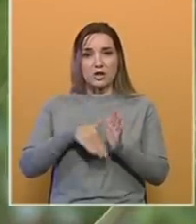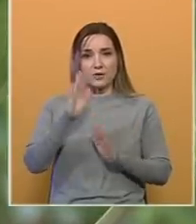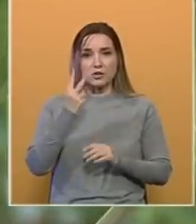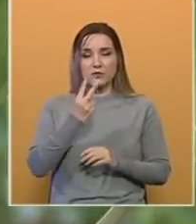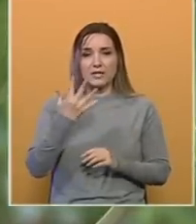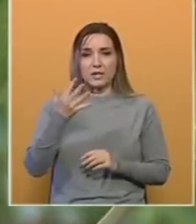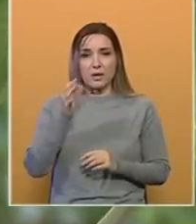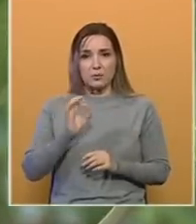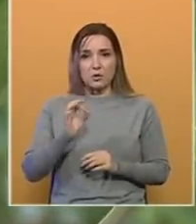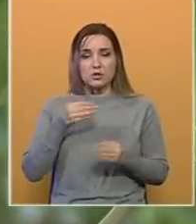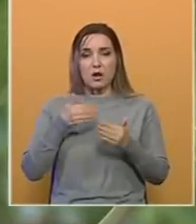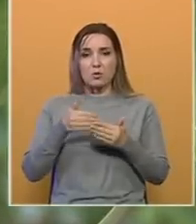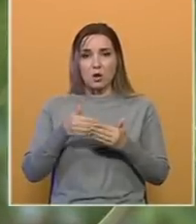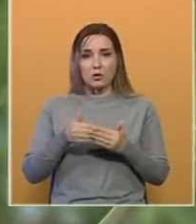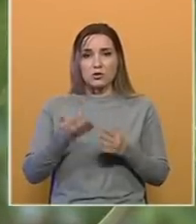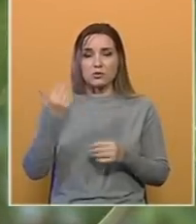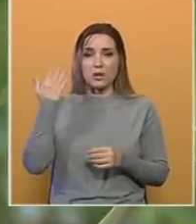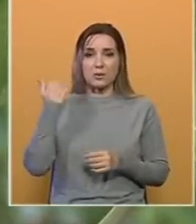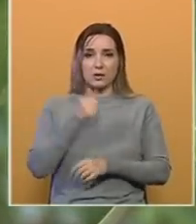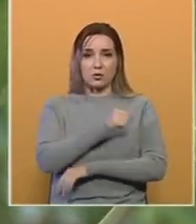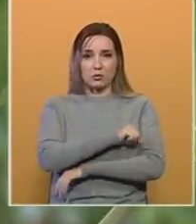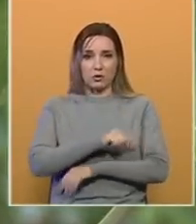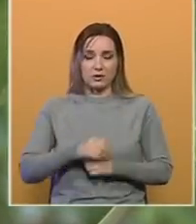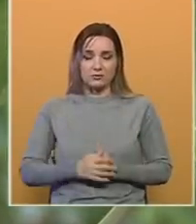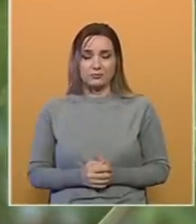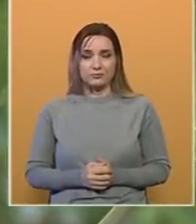25% u odnosu na prethodnu godinu.